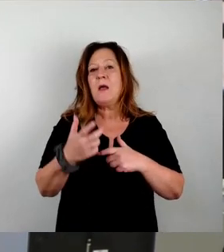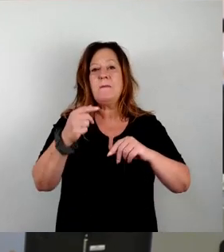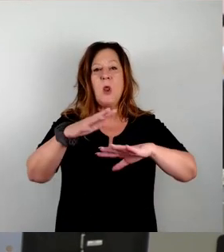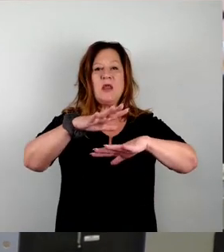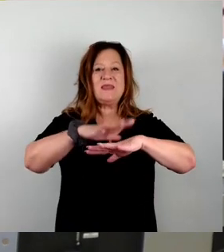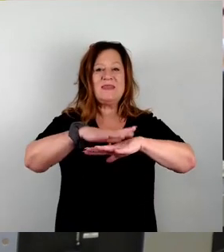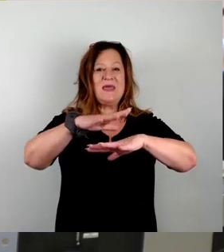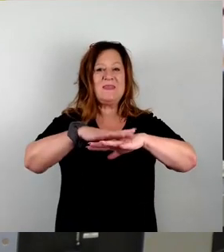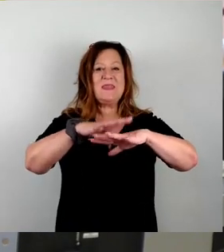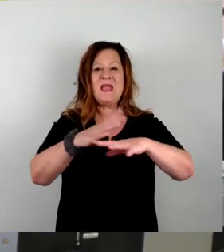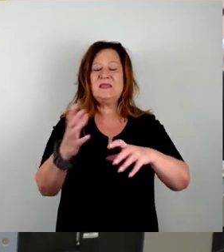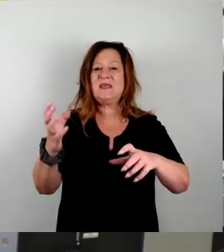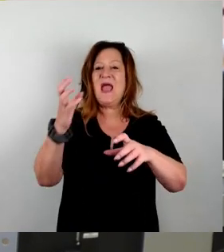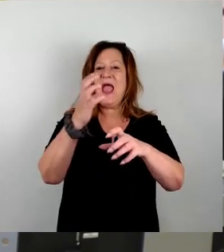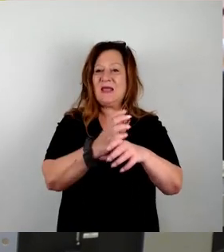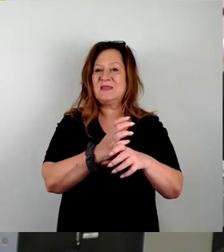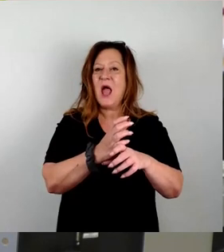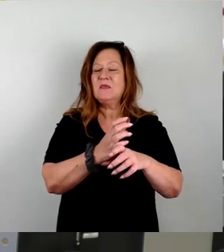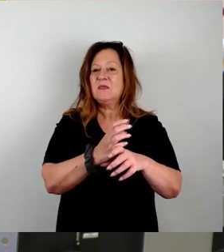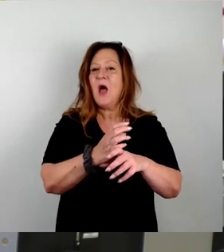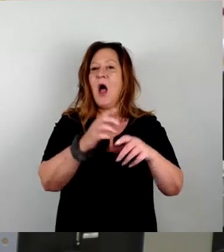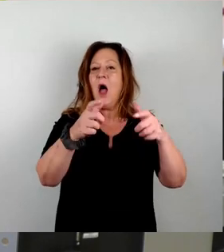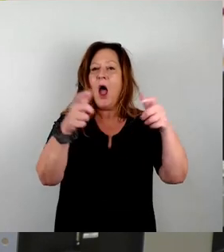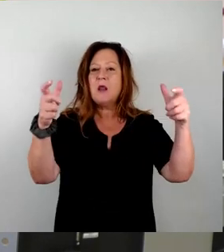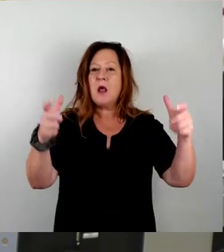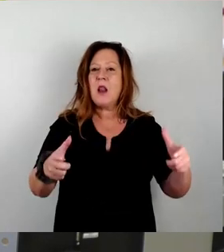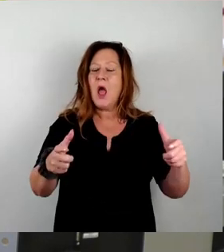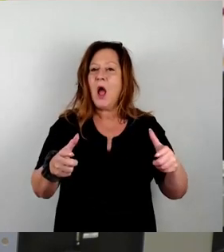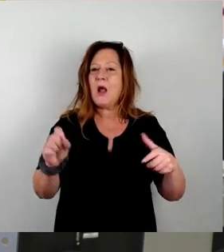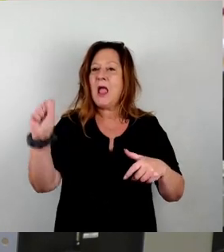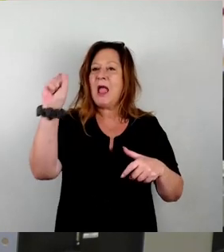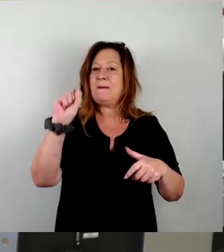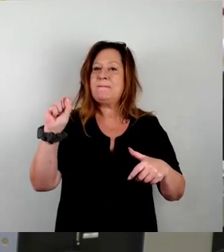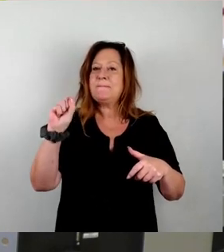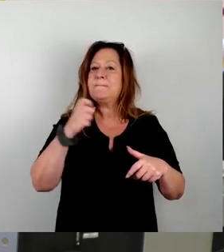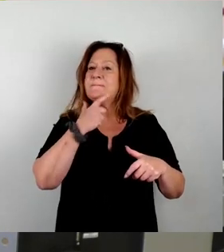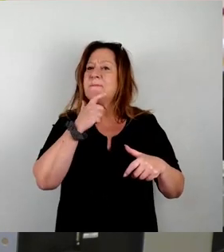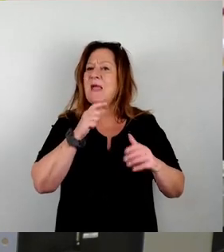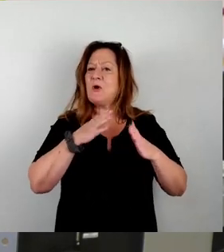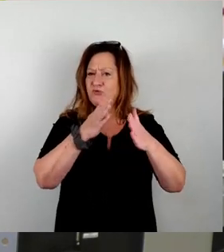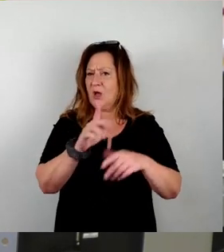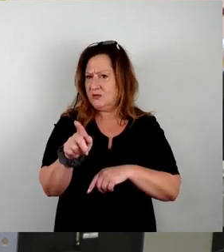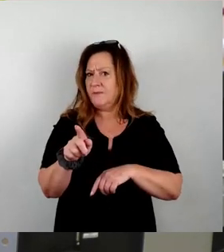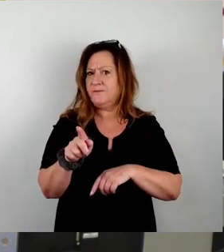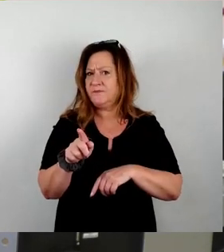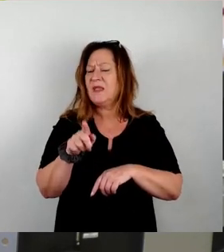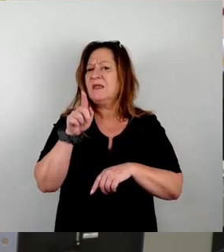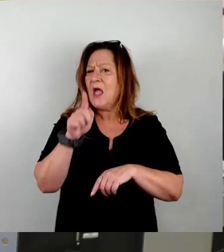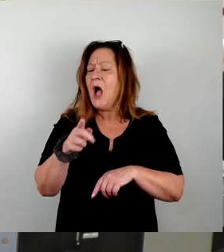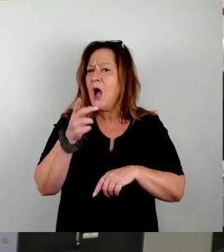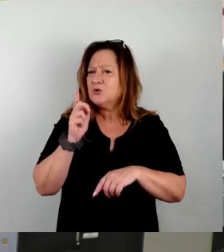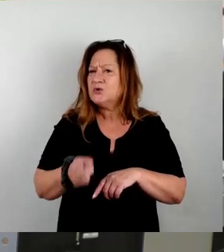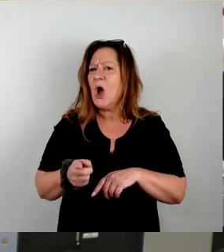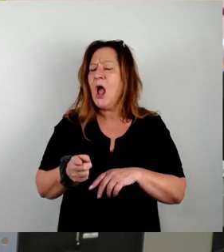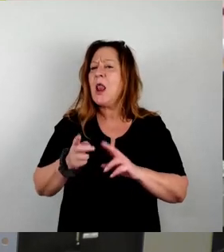Tanklager Bremer Straße. Dort ist inzwischen im Übrigen die Voraussetzung gefunden worden, um zumindest eine mobile